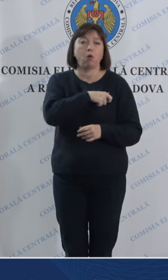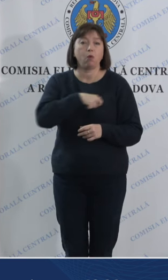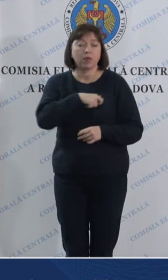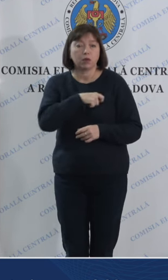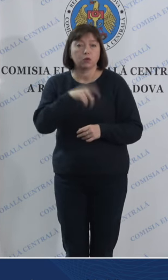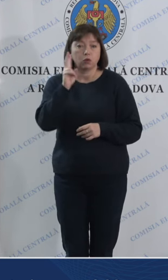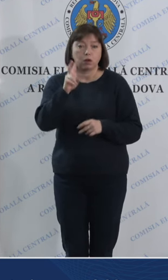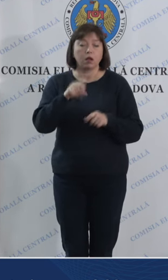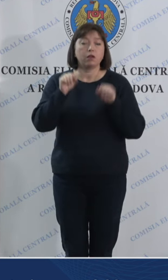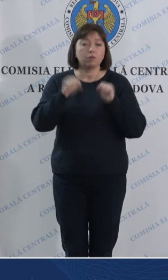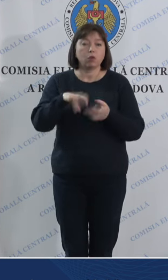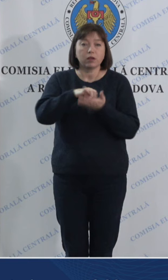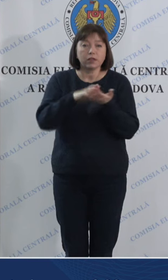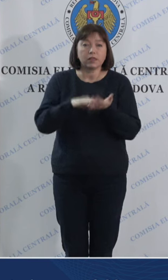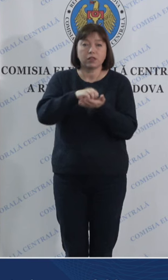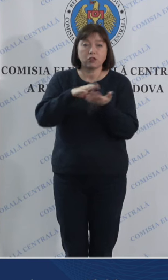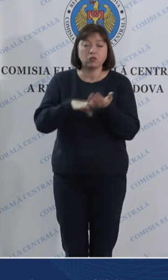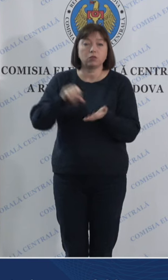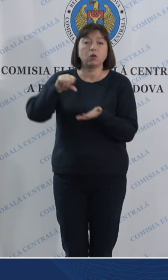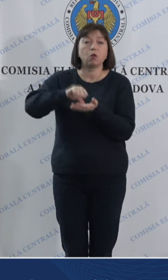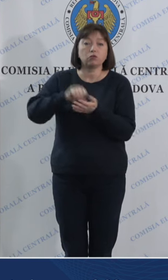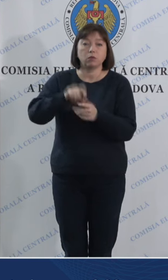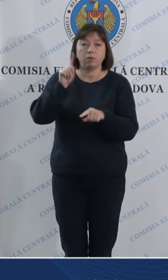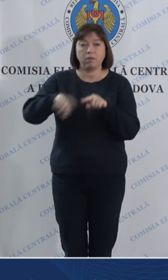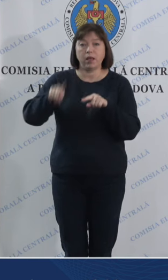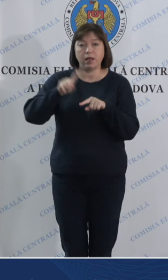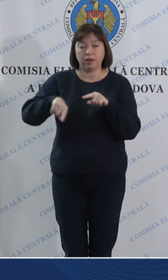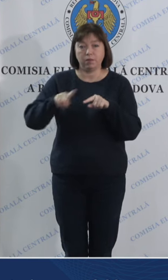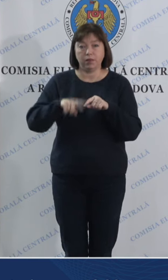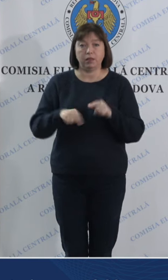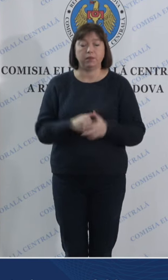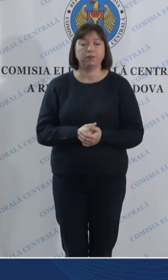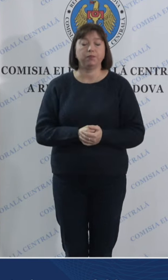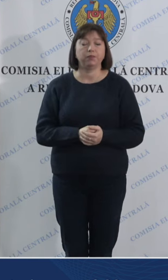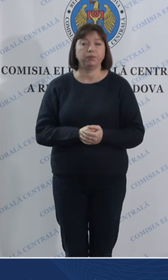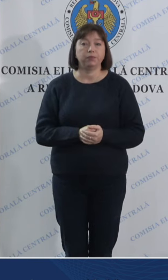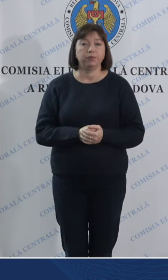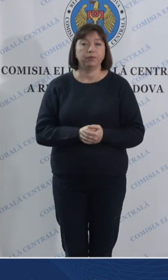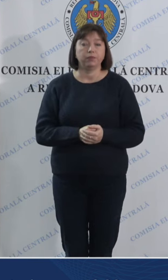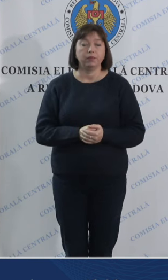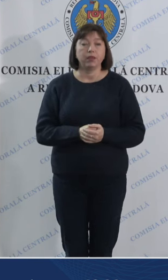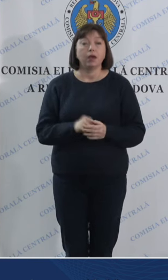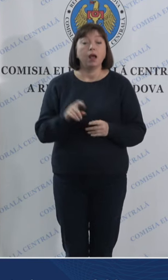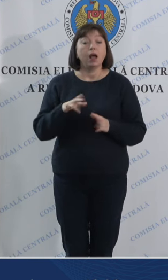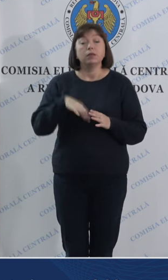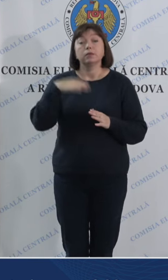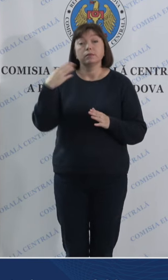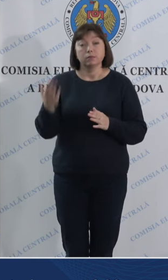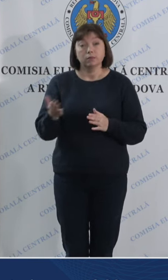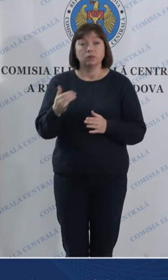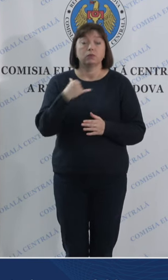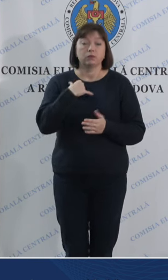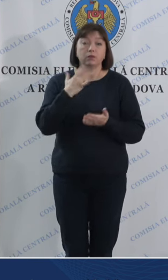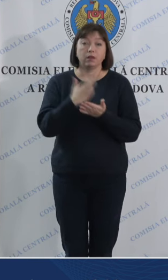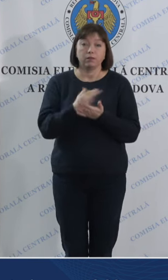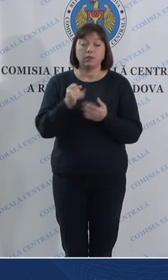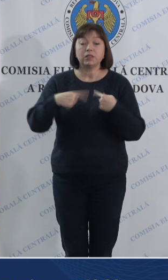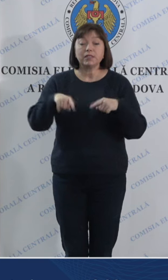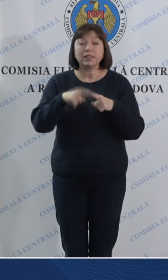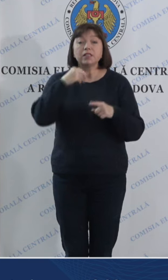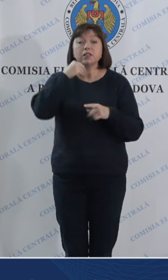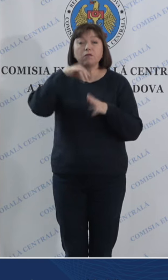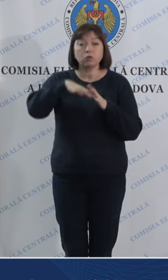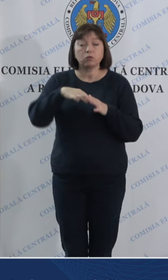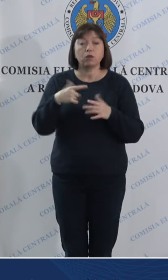care vor înregistra participarea la votare a alegătorilor. Pe de altă parte avem și secții de